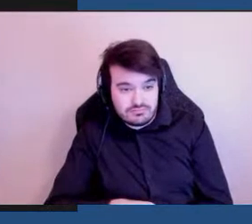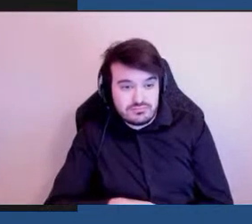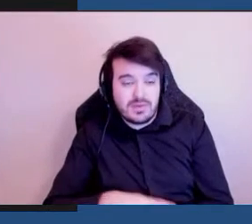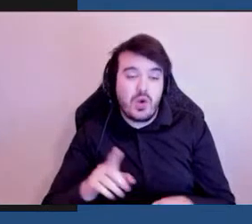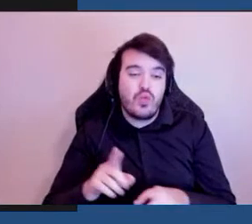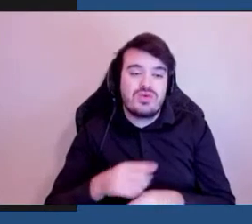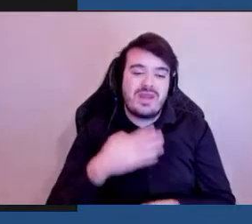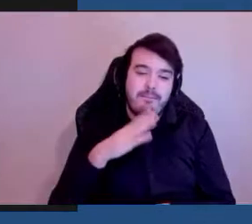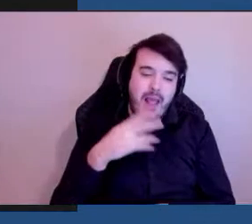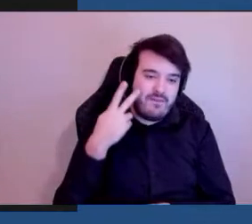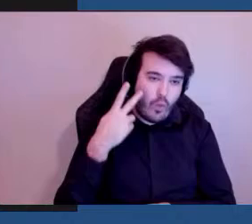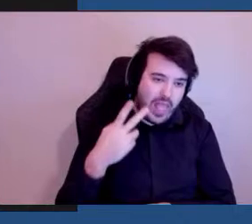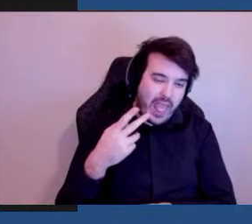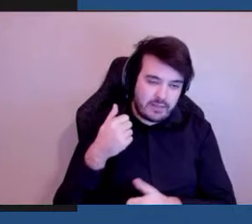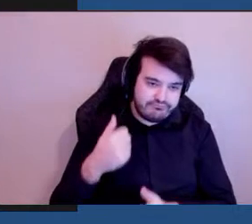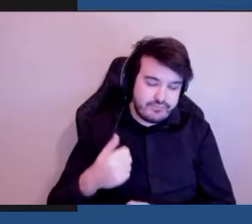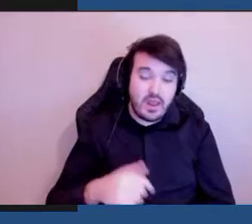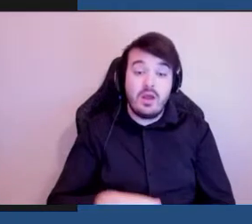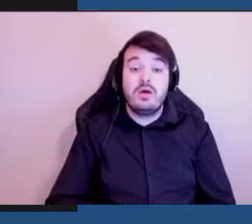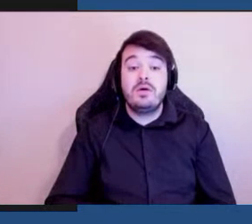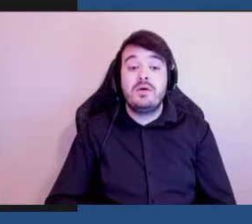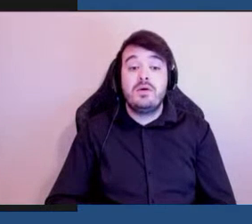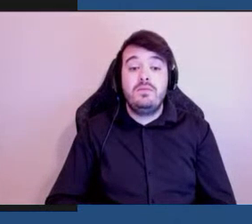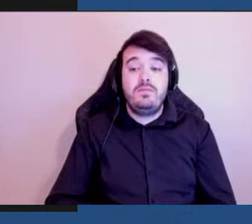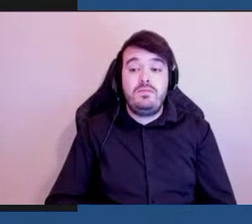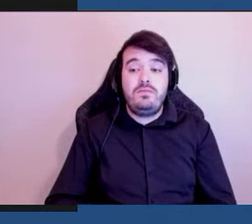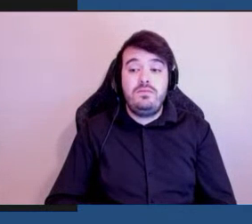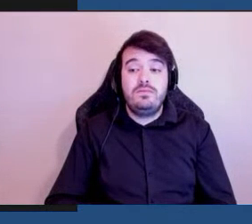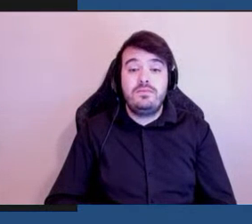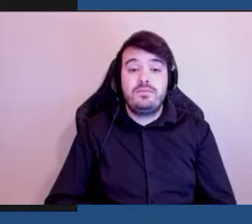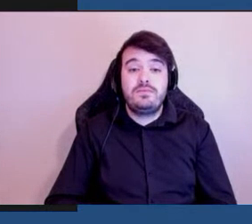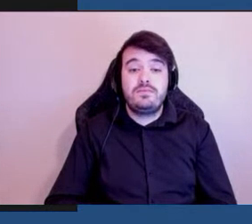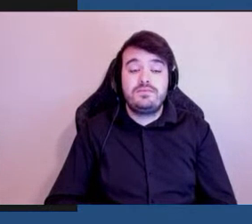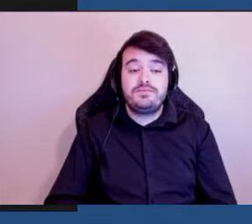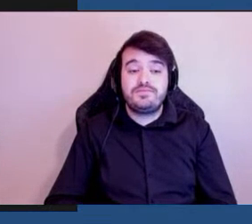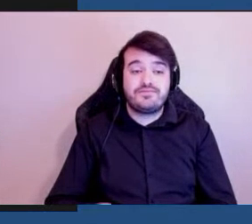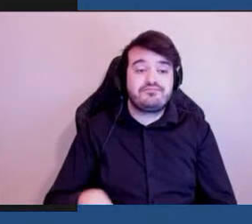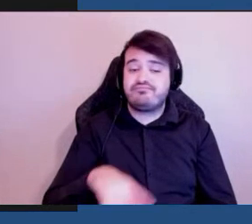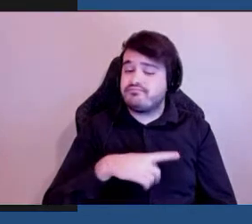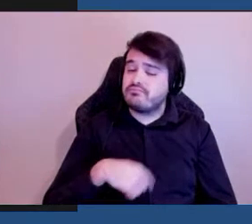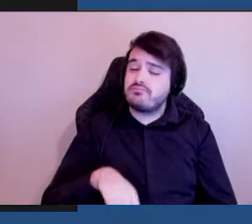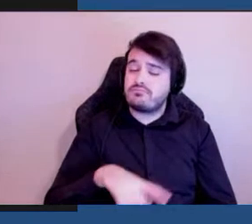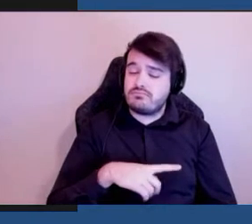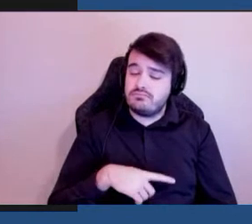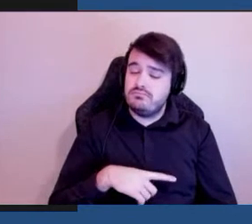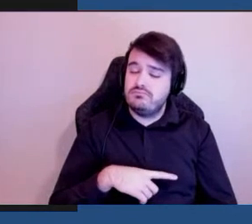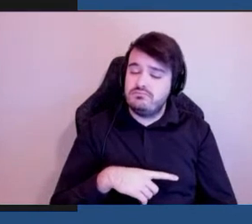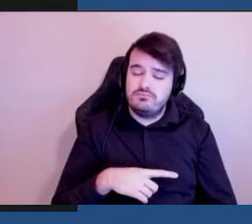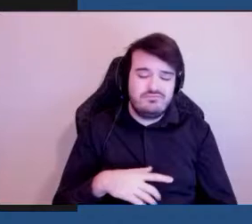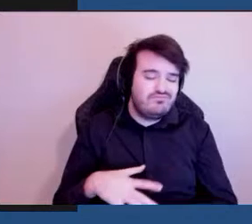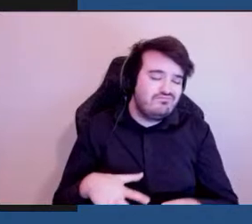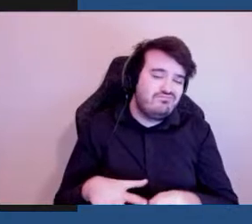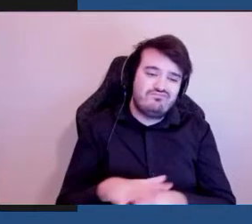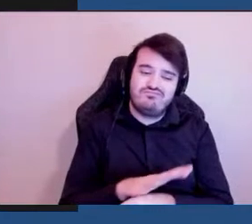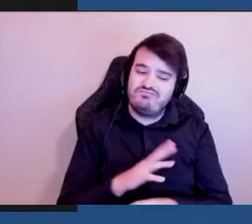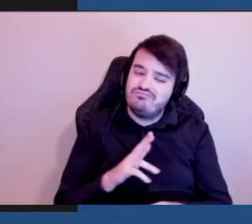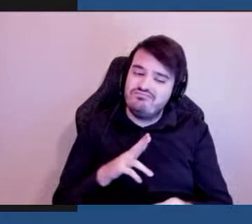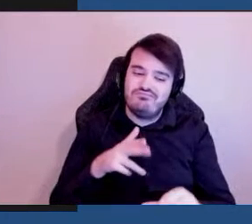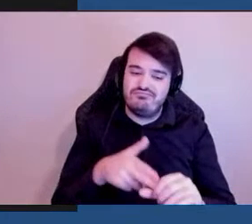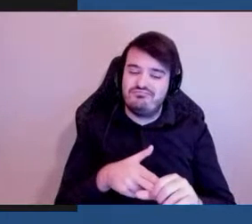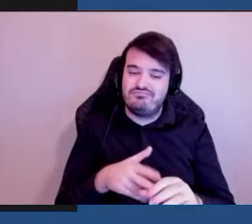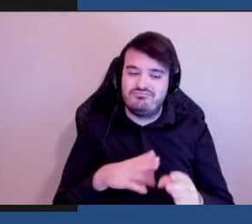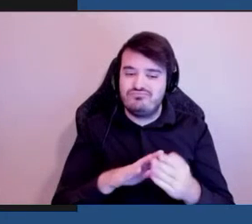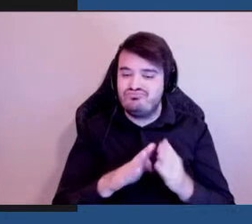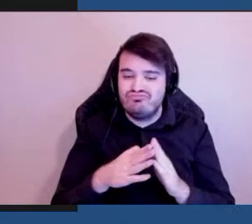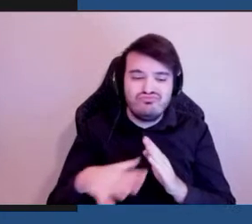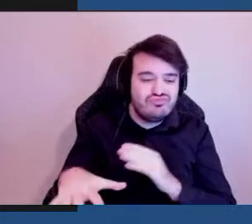malvoyants nous prenons finalement la pleine participation de notre communauté à